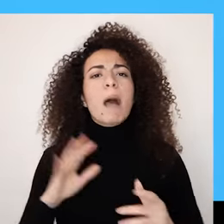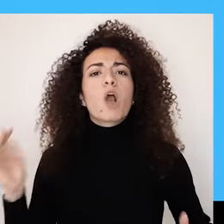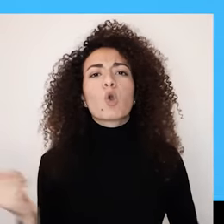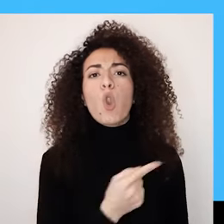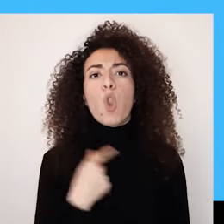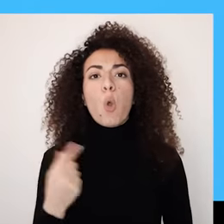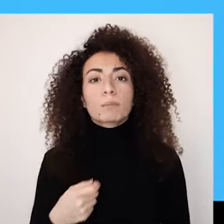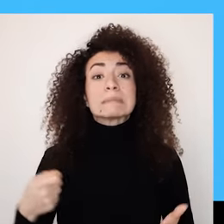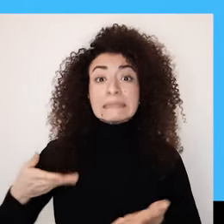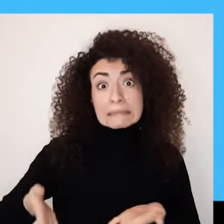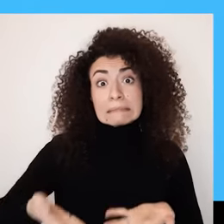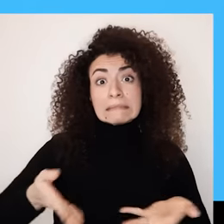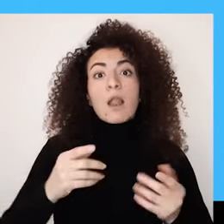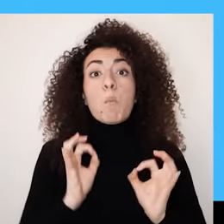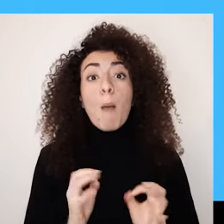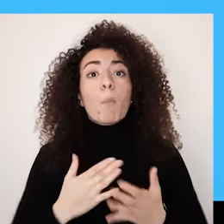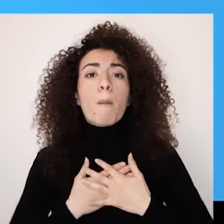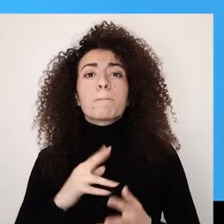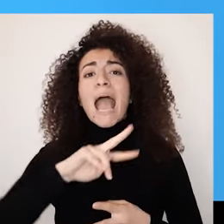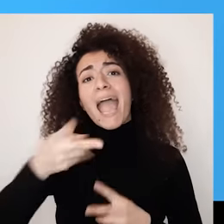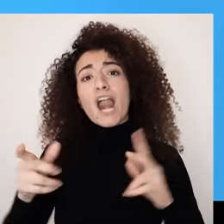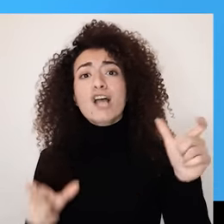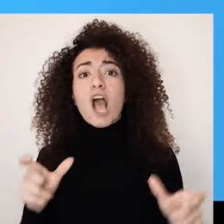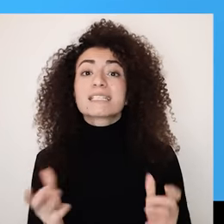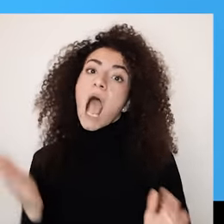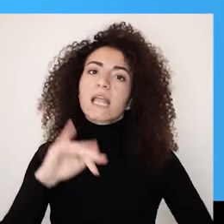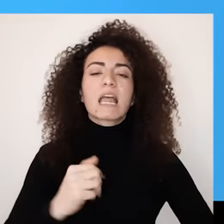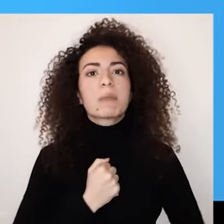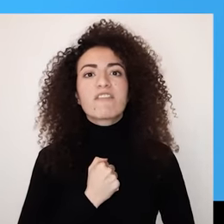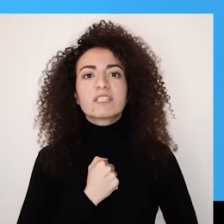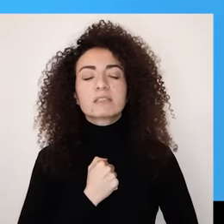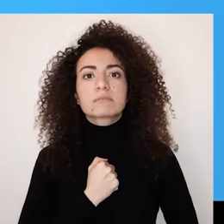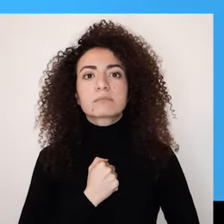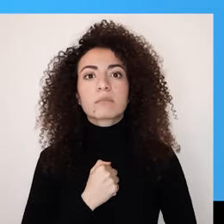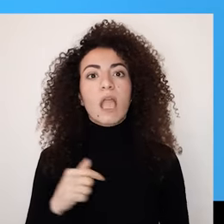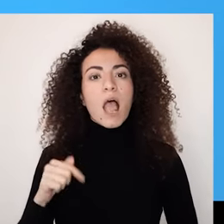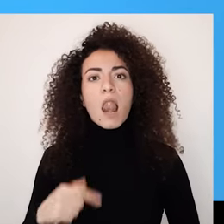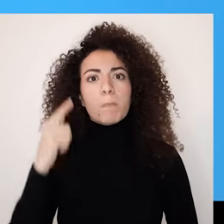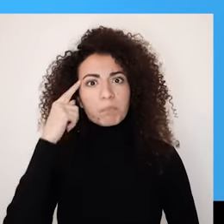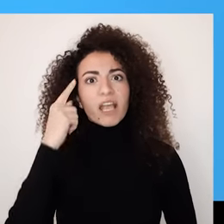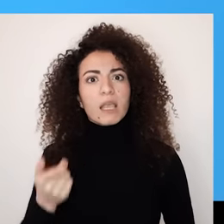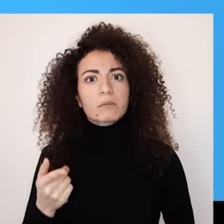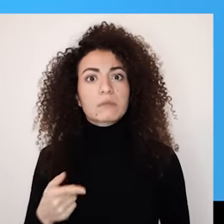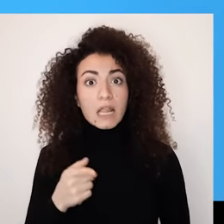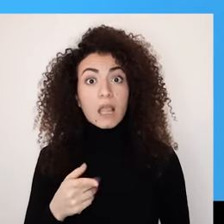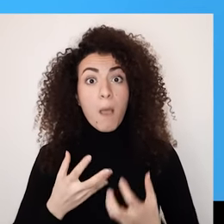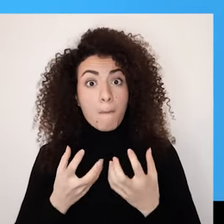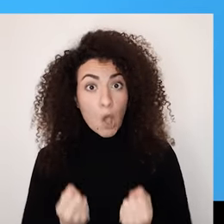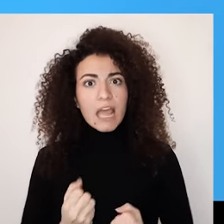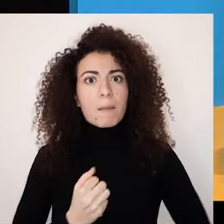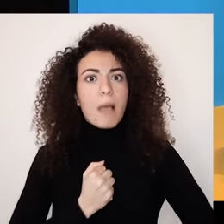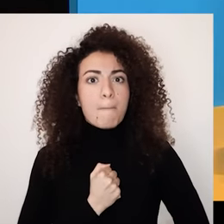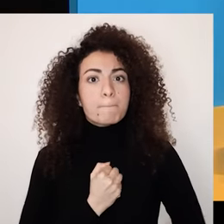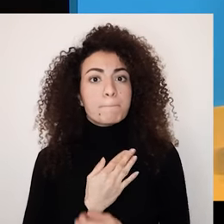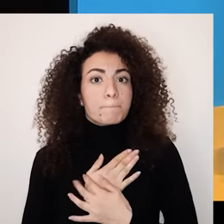ونبديه ونفضله على حبنا لأنفسنا وبالتالي بيصبح السؤال مشروع عن مدى قدرتنا على حب ذاتنا